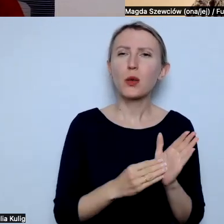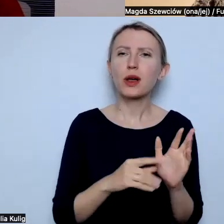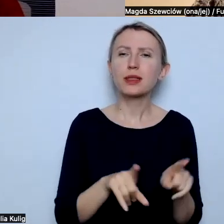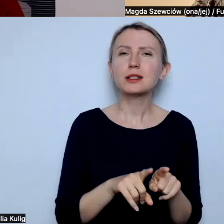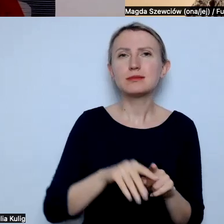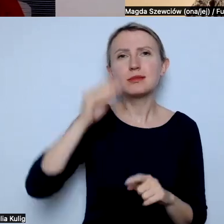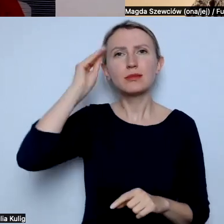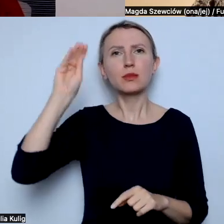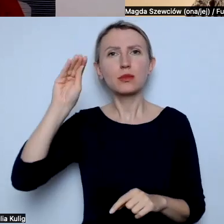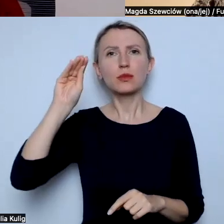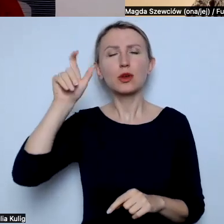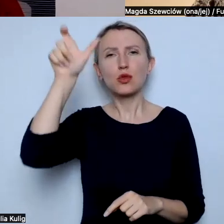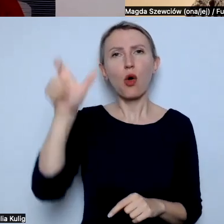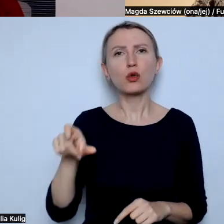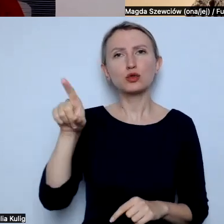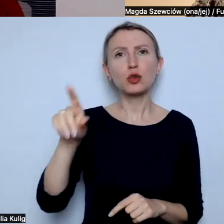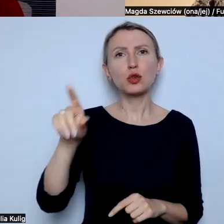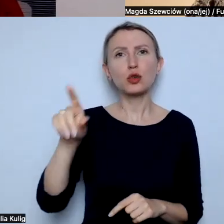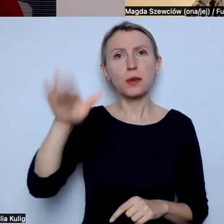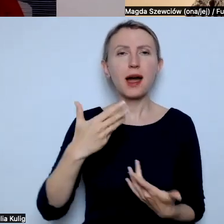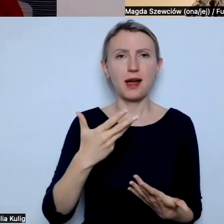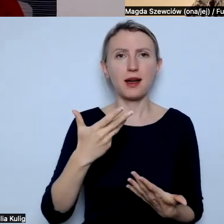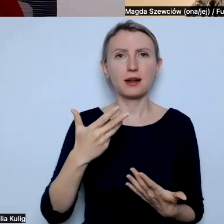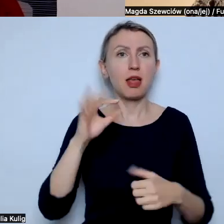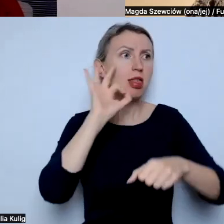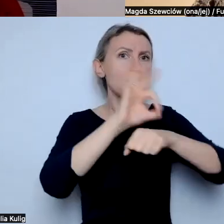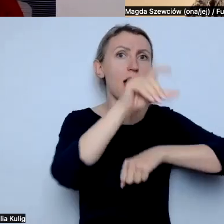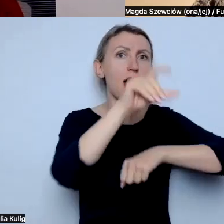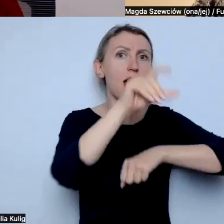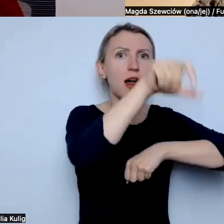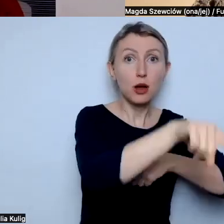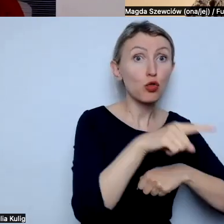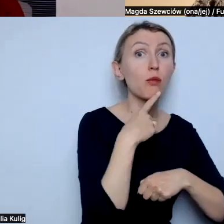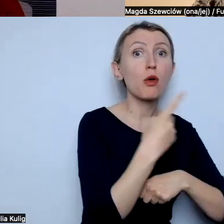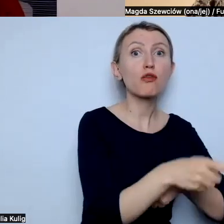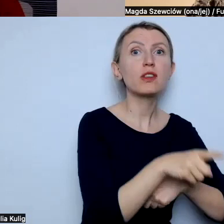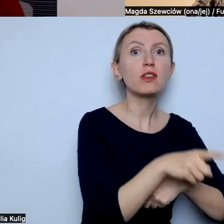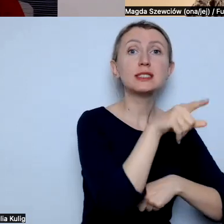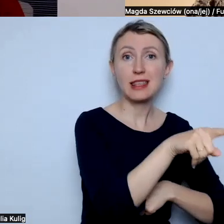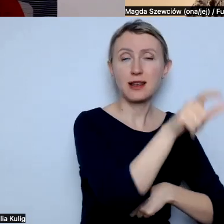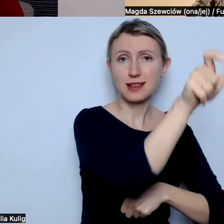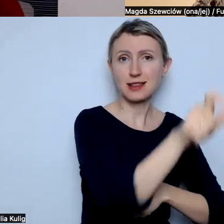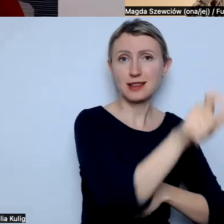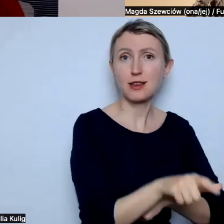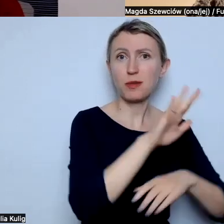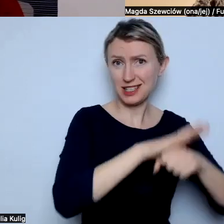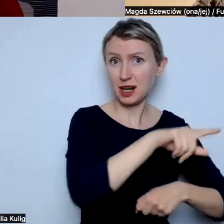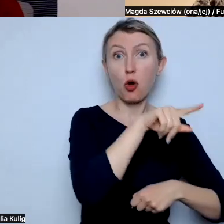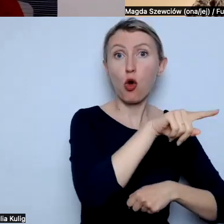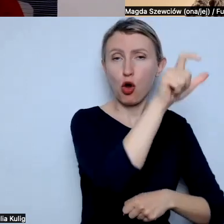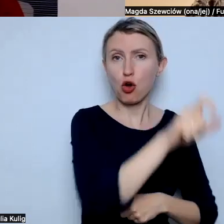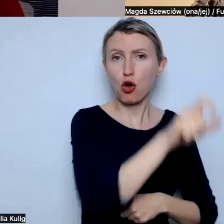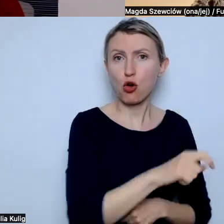do osoby, która doświadcza. czy tych komentarzy, czy jakiegoś dyskryminującego, przemocowego